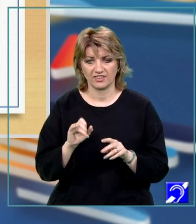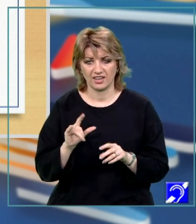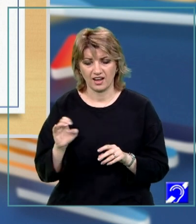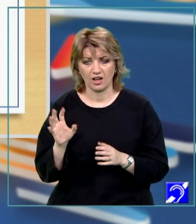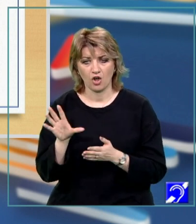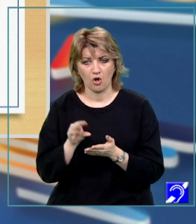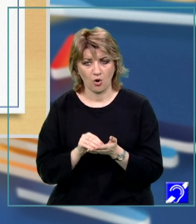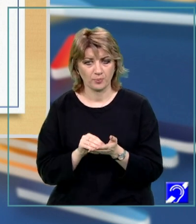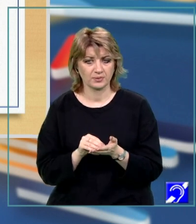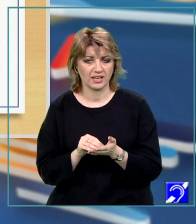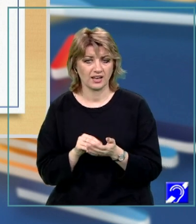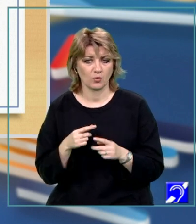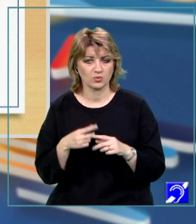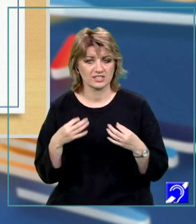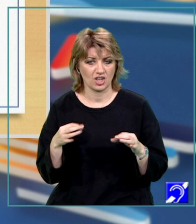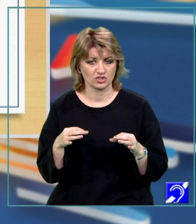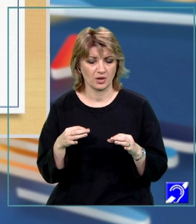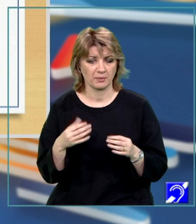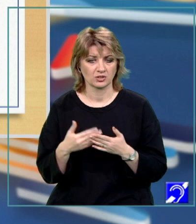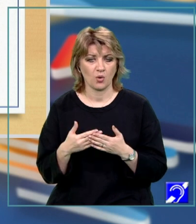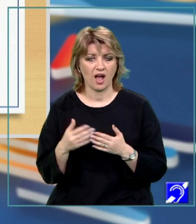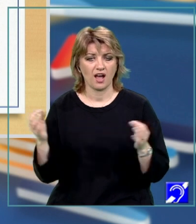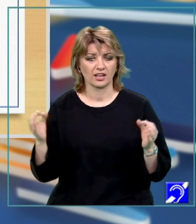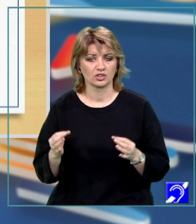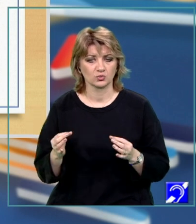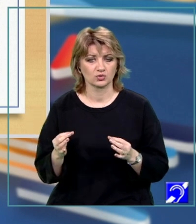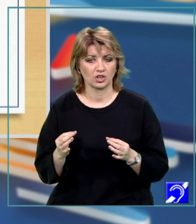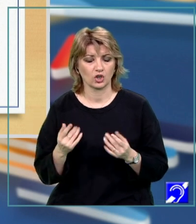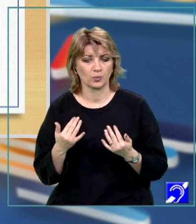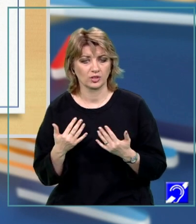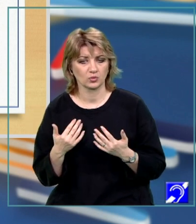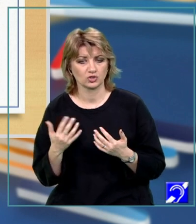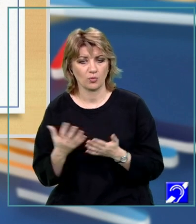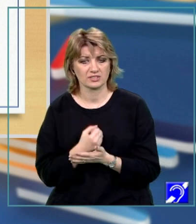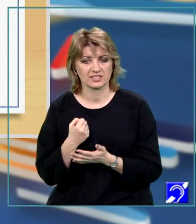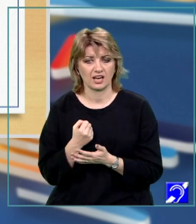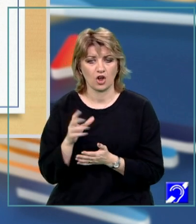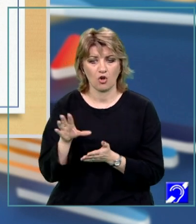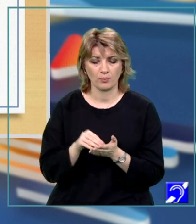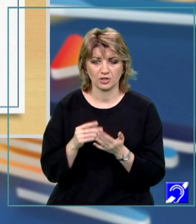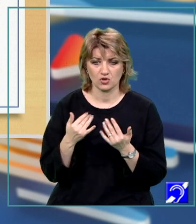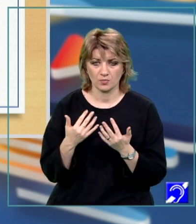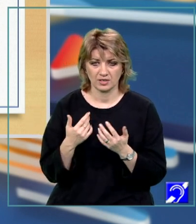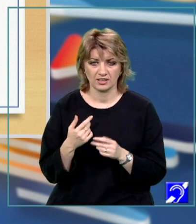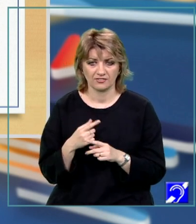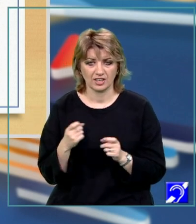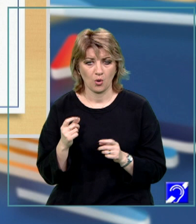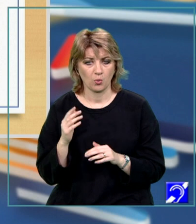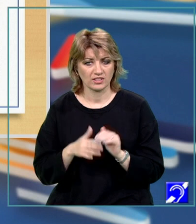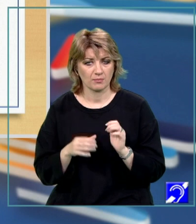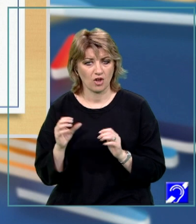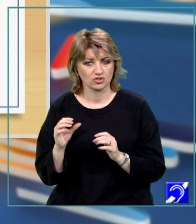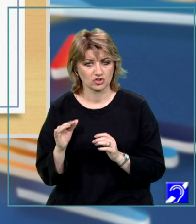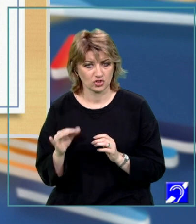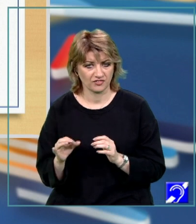valoarea copiei slash 10 pentru a reduce numărul și a obține în copie numărul fără ultima cifră. Observați